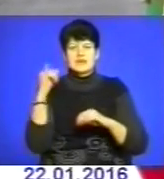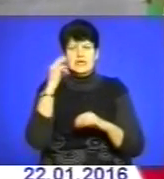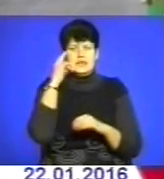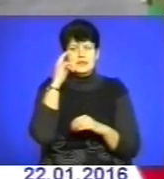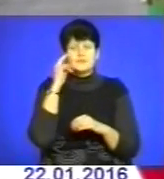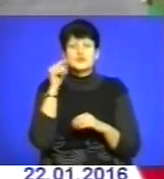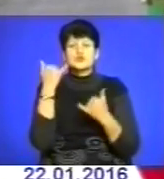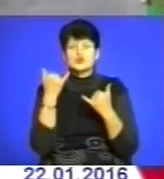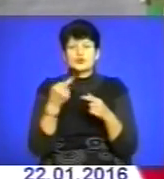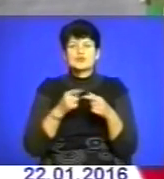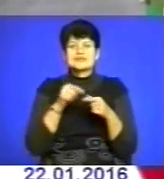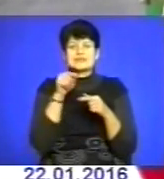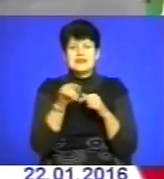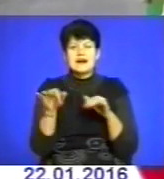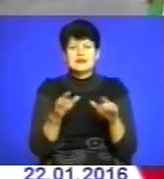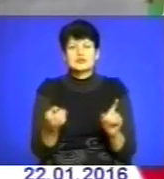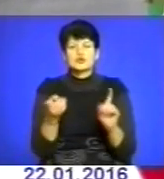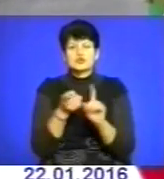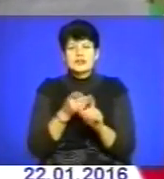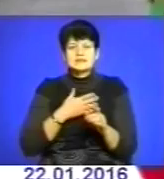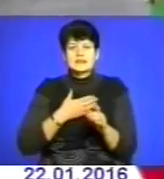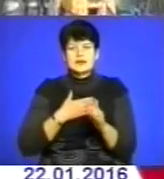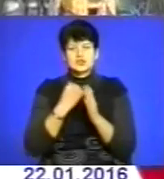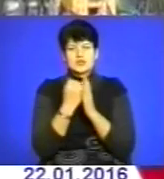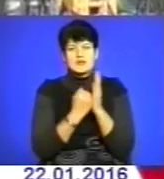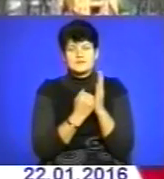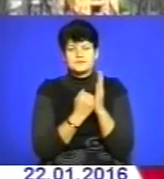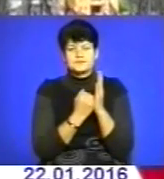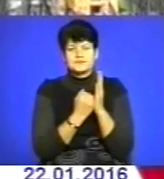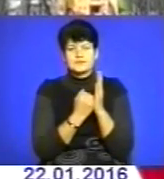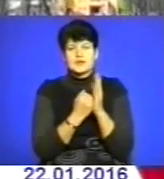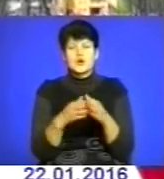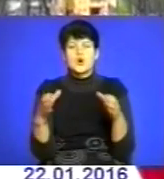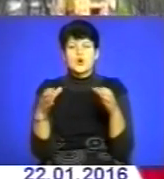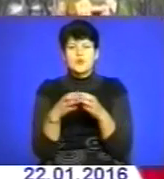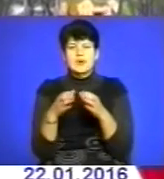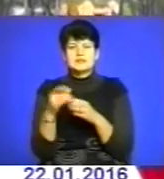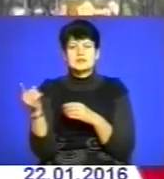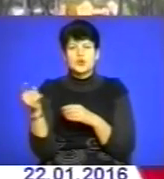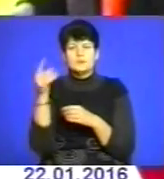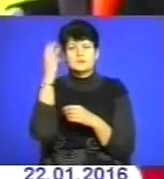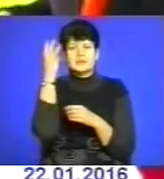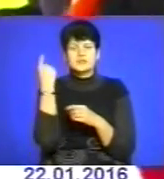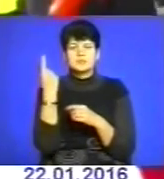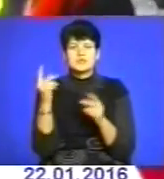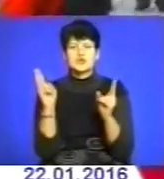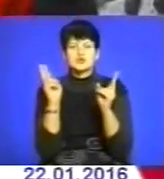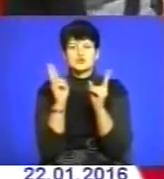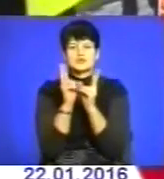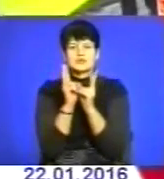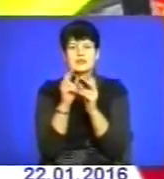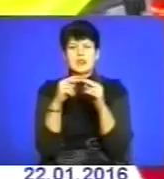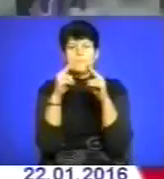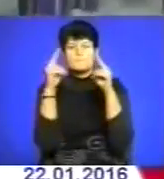до цієї акції вкотре долучається і наш телеканал. Громади з Тернопільської та Хмельницької областей зустрілися на мосту